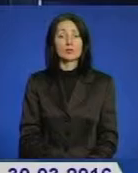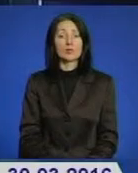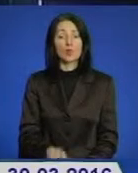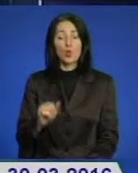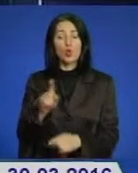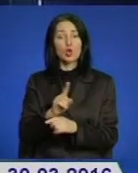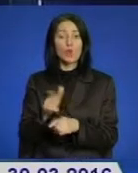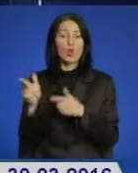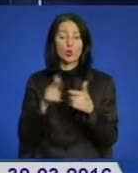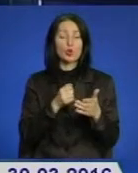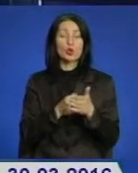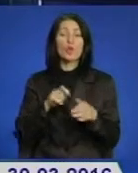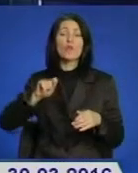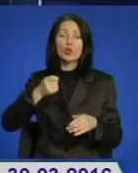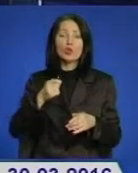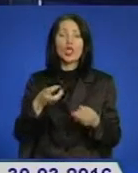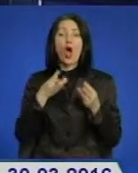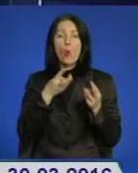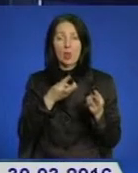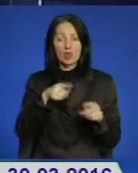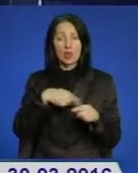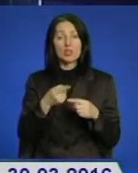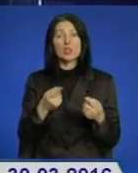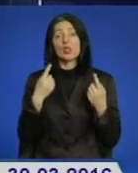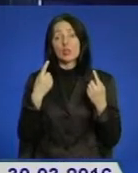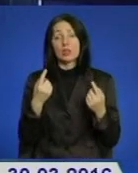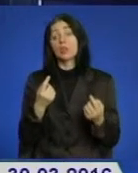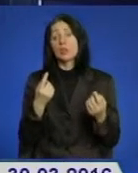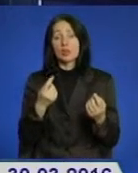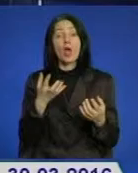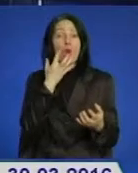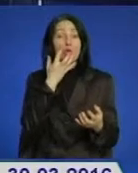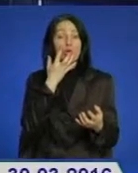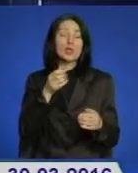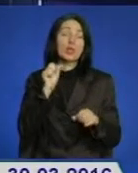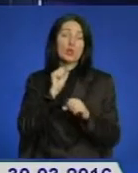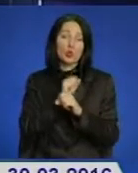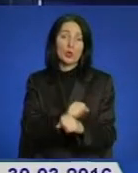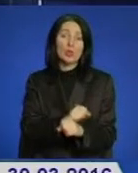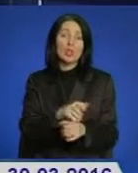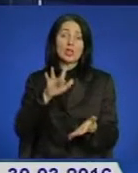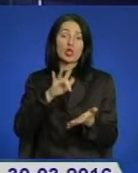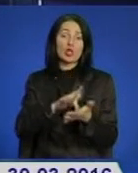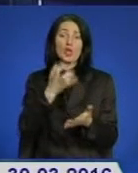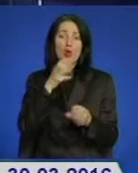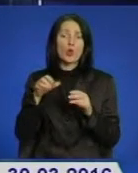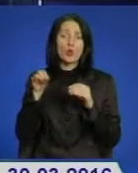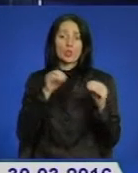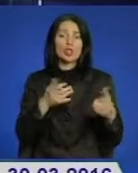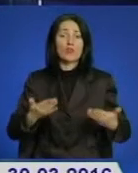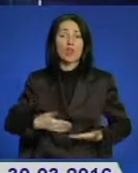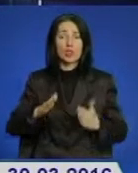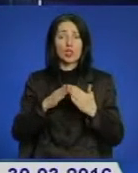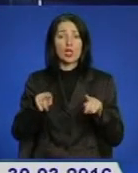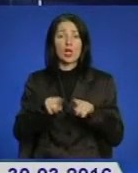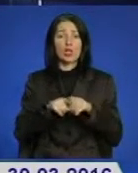У Тернополі готуються до відключення опалення. Через суттєве потепління припинити централізоване теплопостачання в житлових будинках та комунальних установах